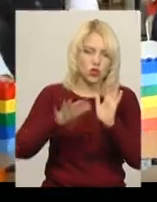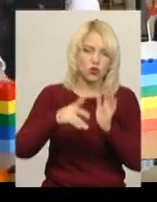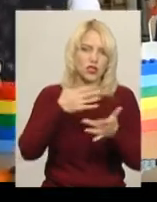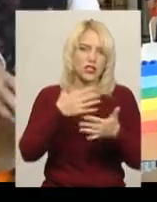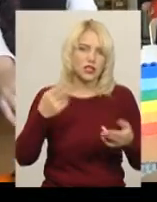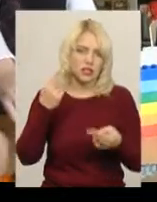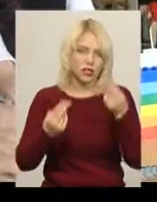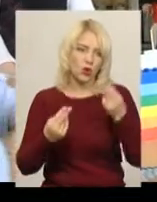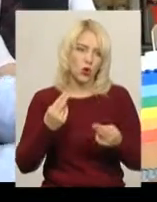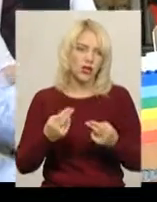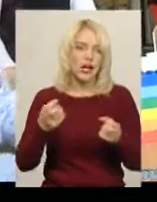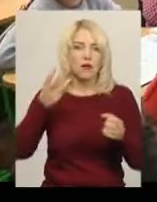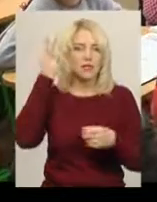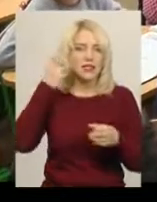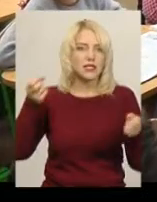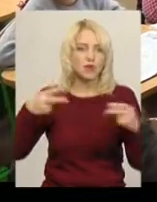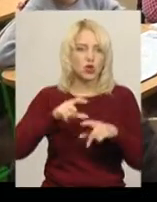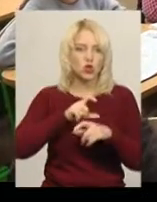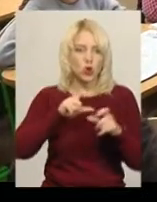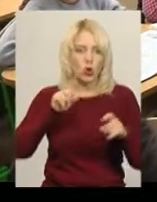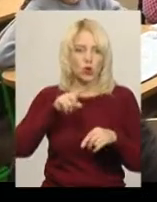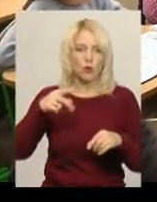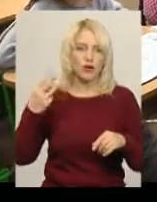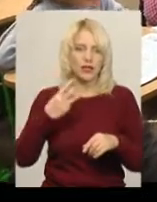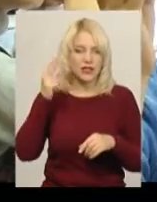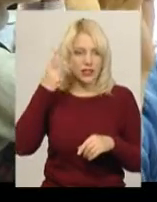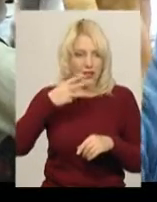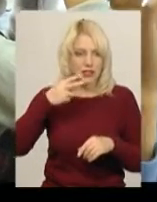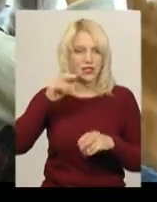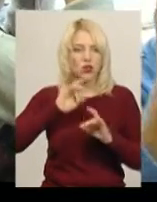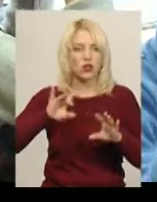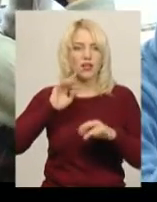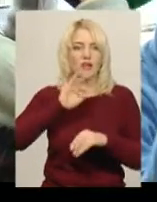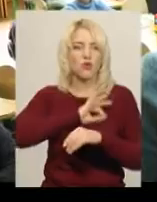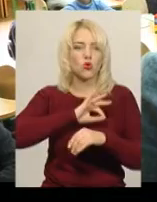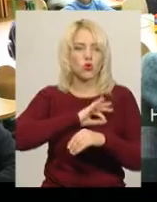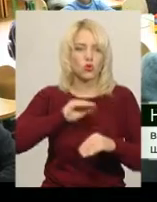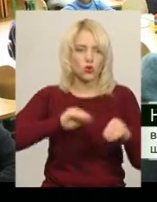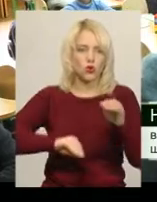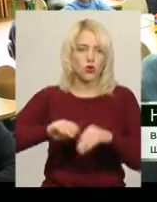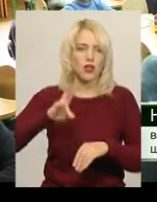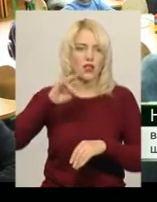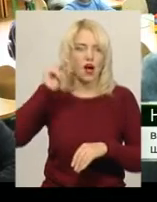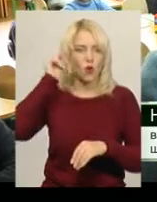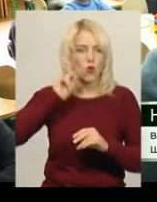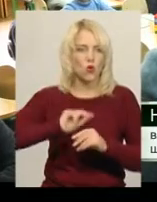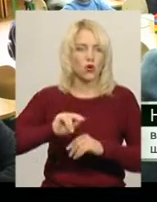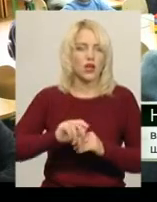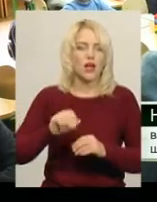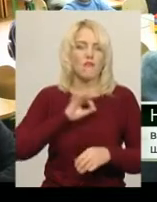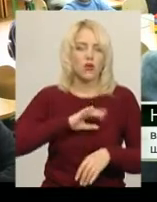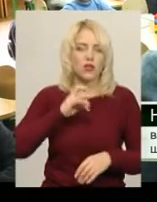У Хмельницькій спеціалізованій школі номер 30 розповідають, як використовують конструктори на уроках Використовуємо їх на уроках